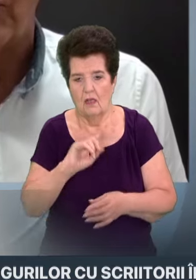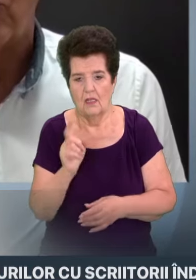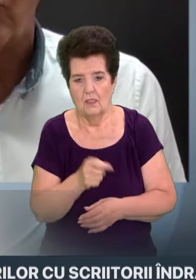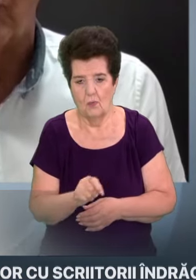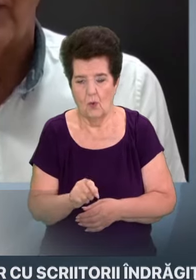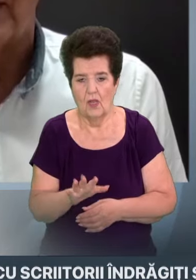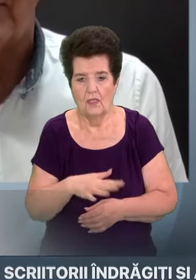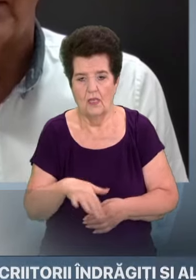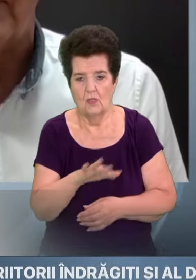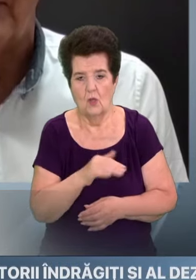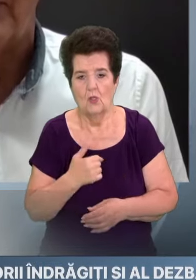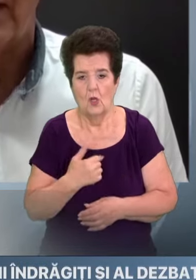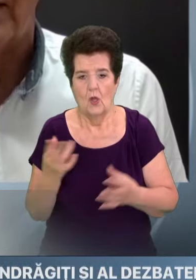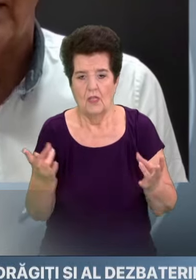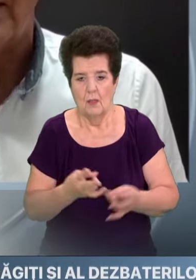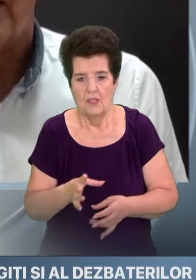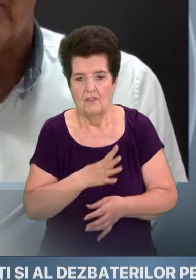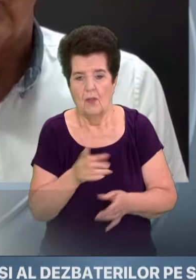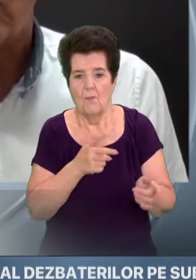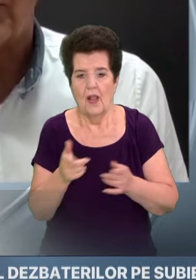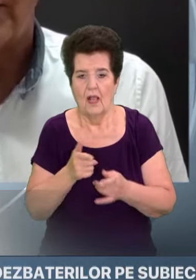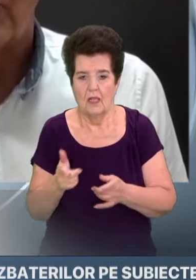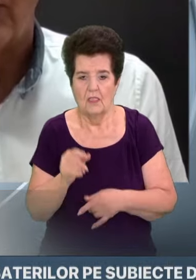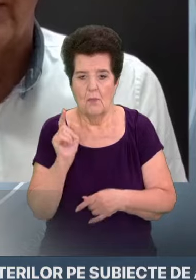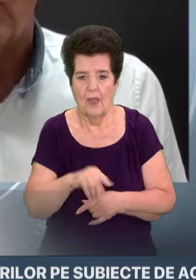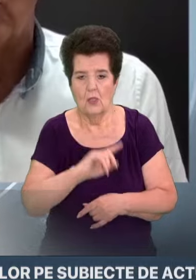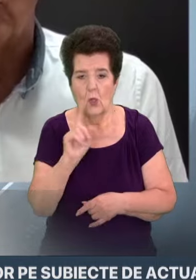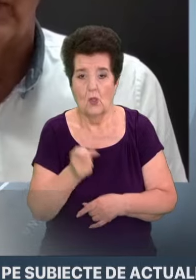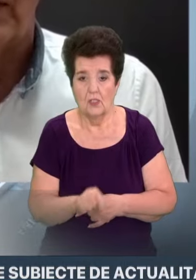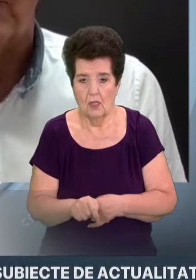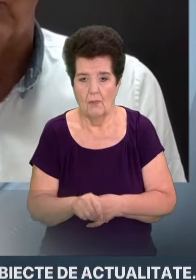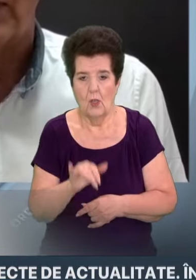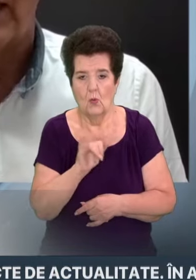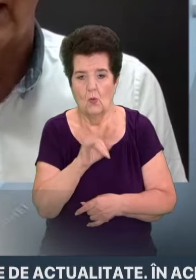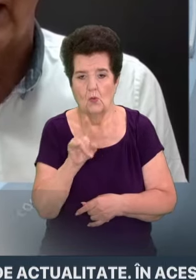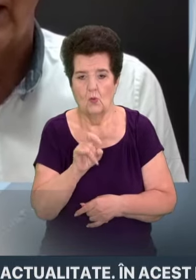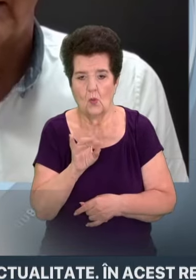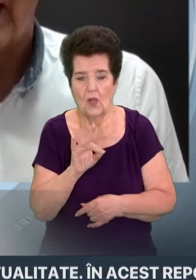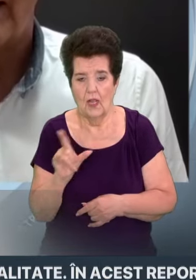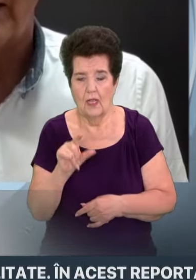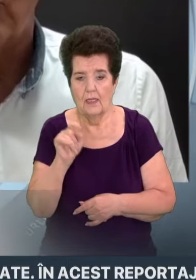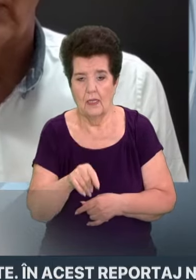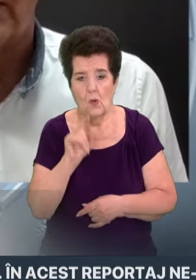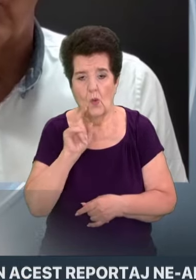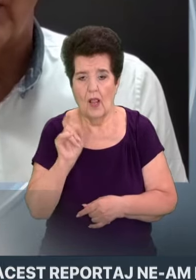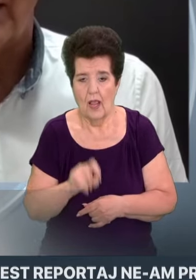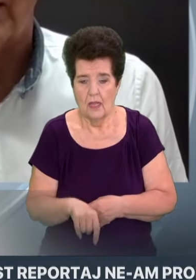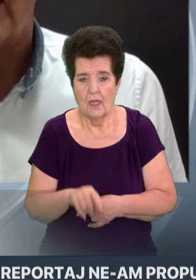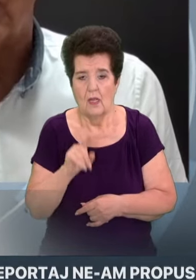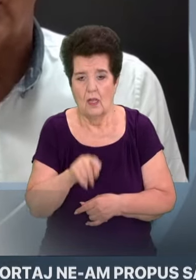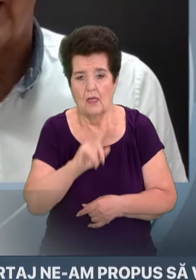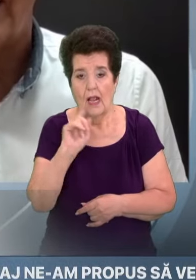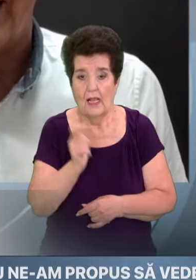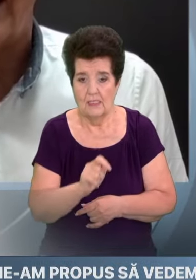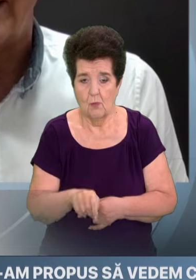de uzură și noi trebuie să fim pregătiți pentru un război de uzură în Ucraina, dar în război